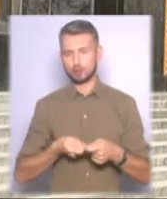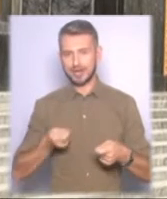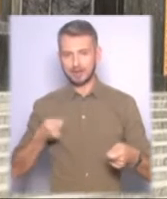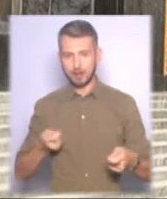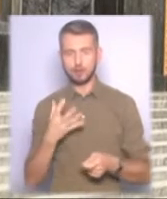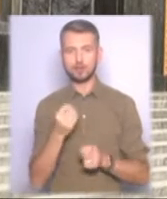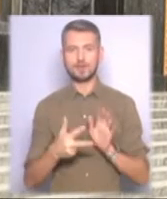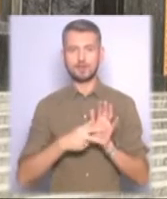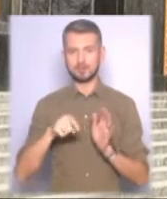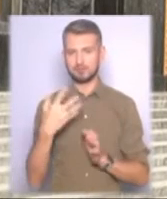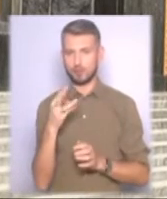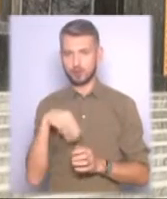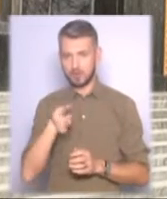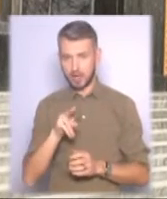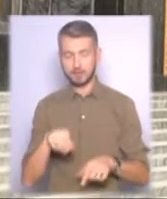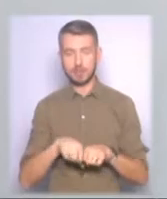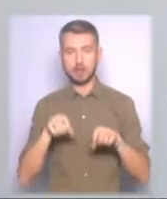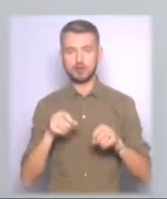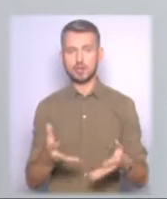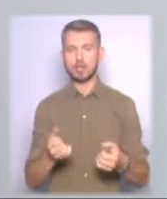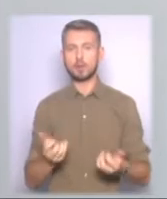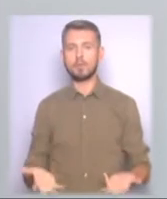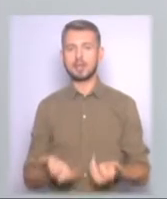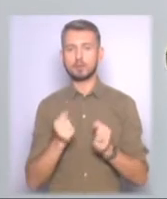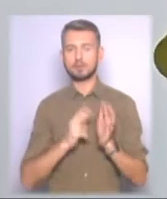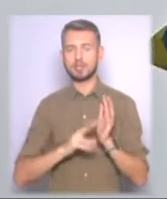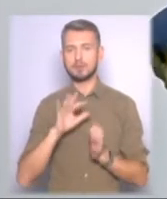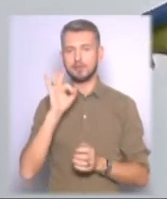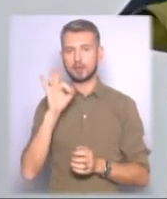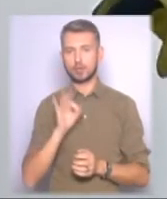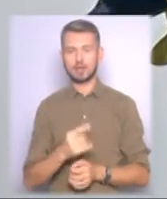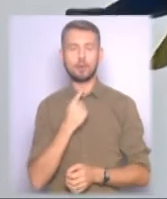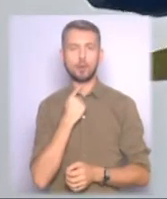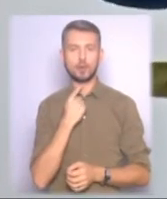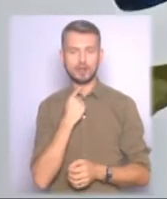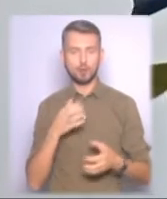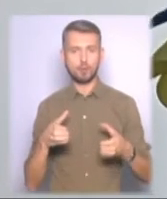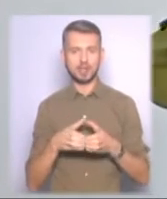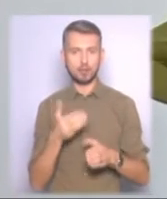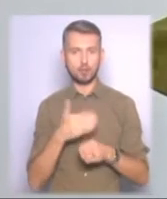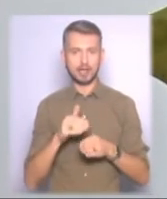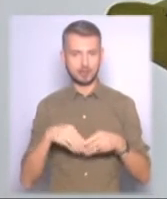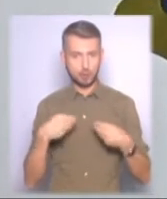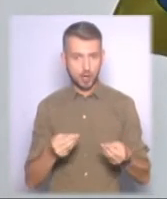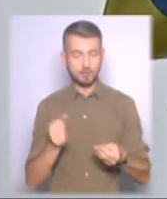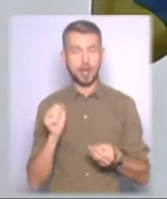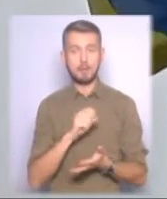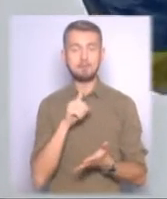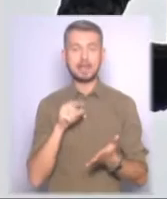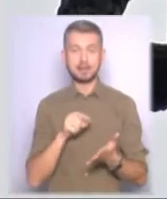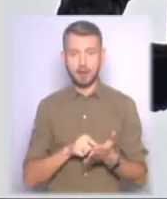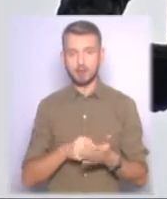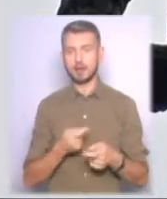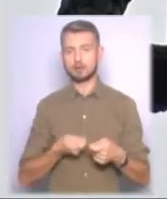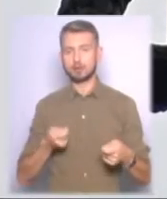,5. Таке рішення отримало підтримку у 75% голосів Комітету кредиторів. А питання реструктуризації